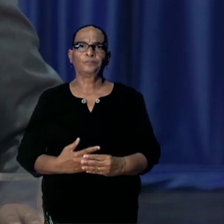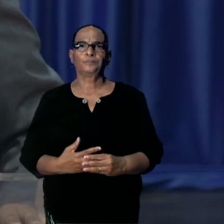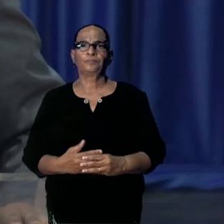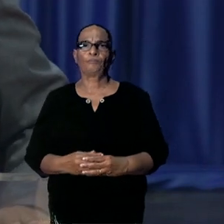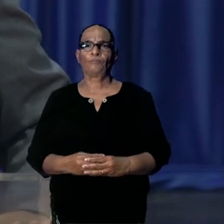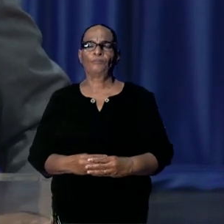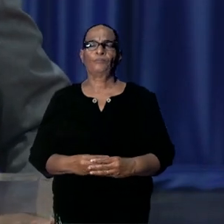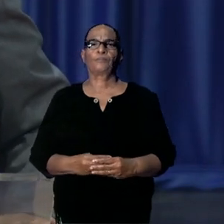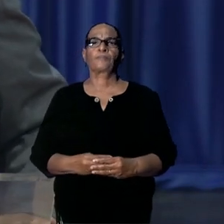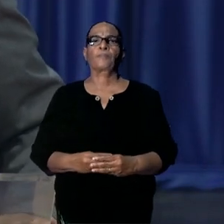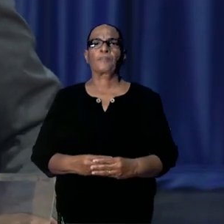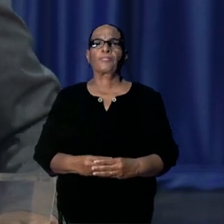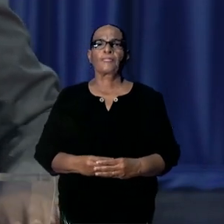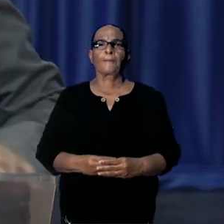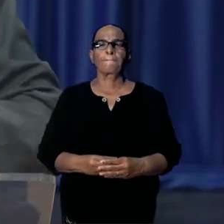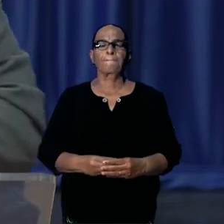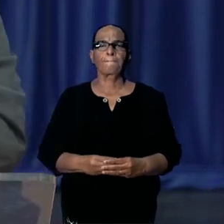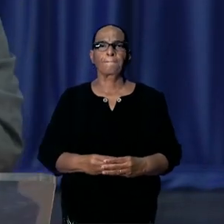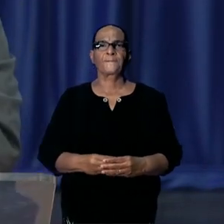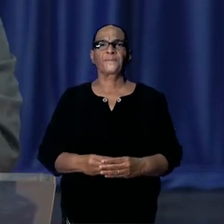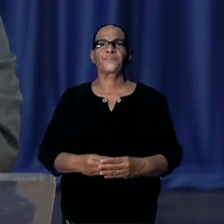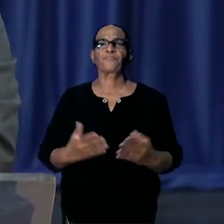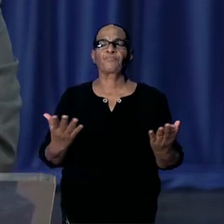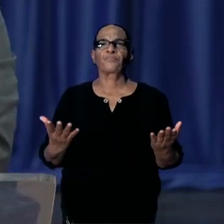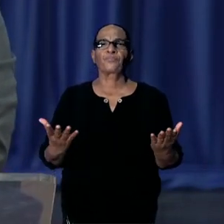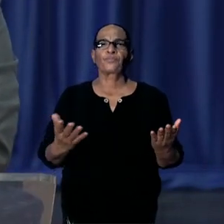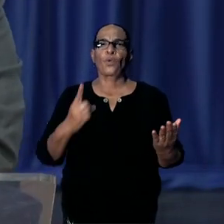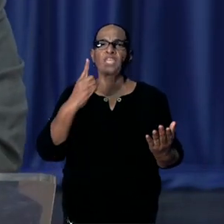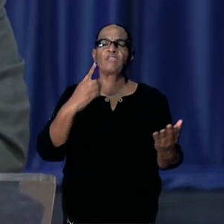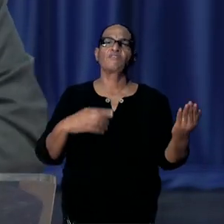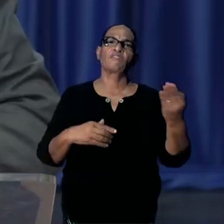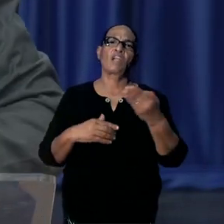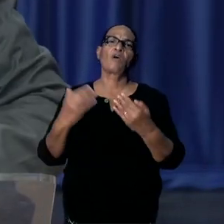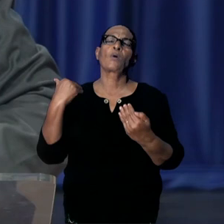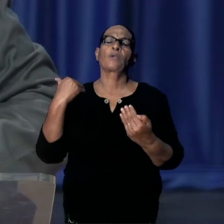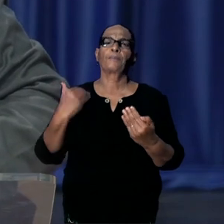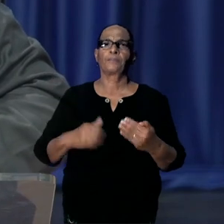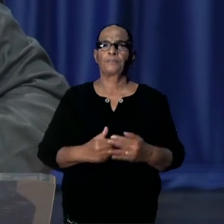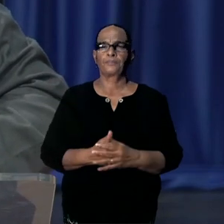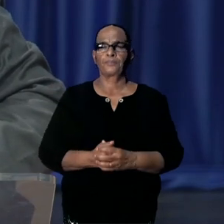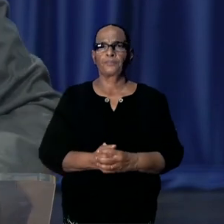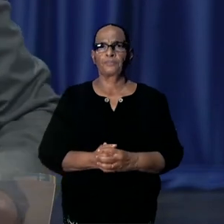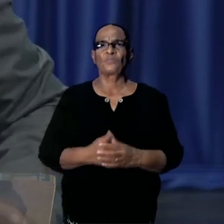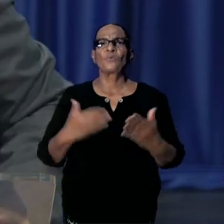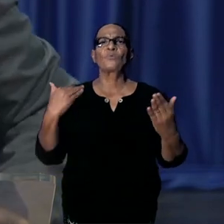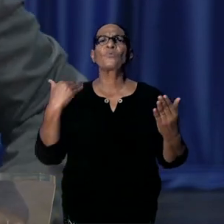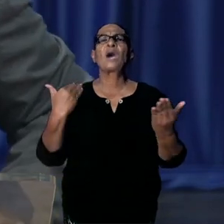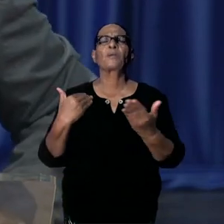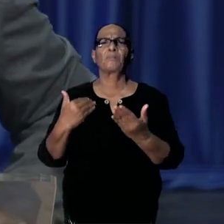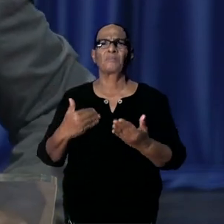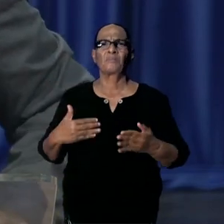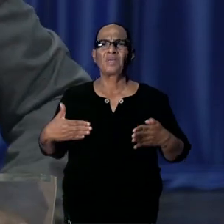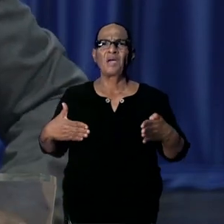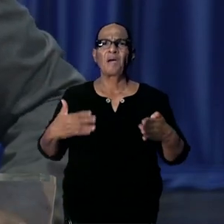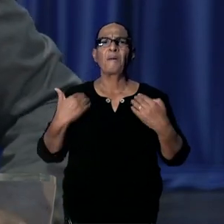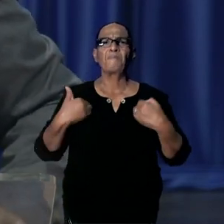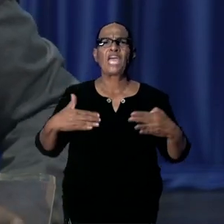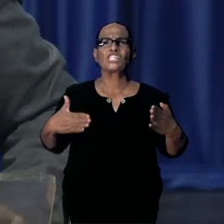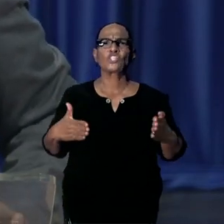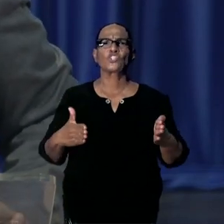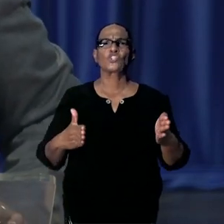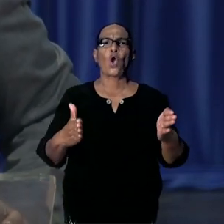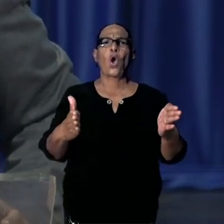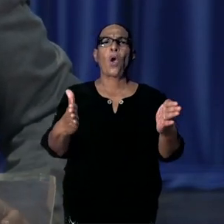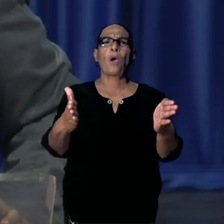Er was nog een vraag waarom er nog steeds lockdown overtreders zijn.